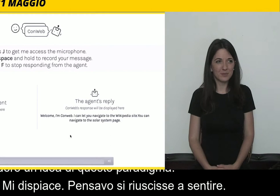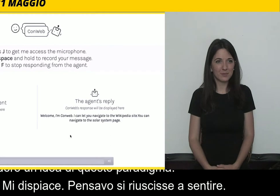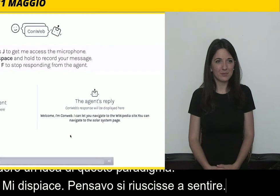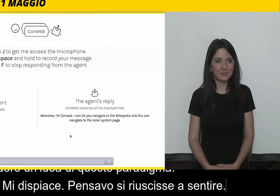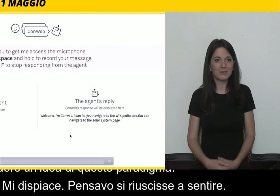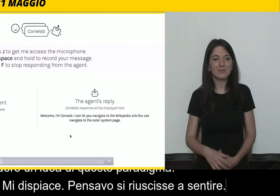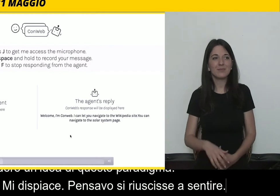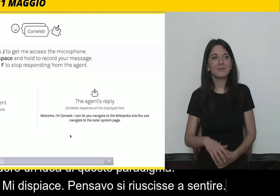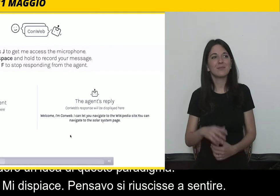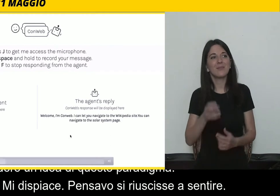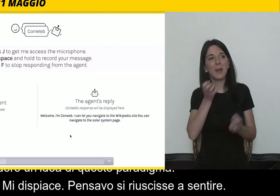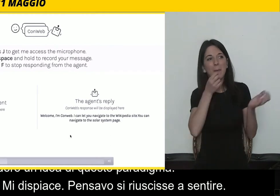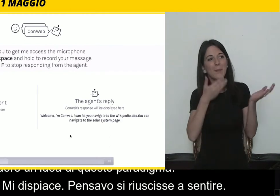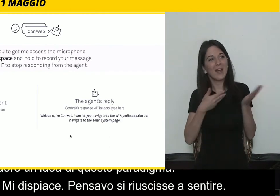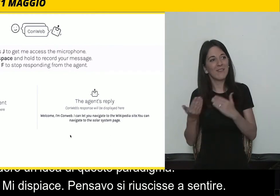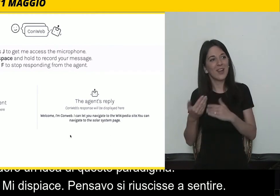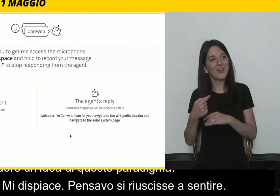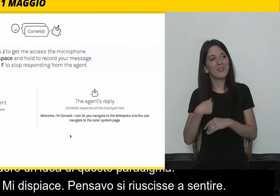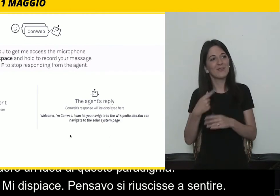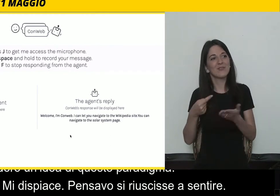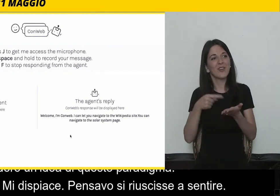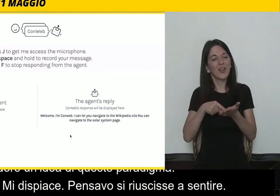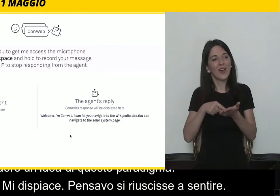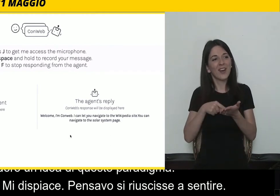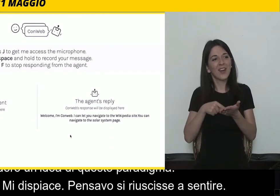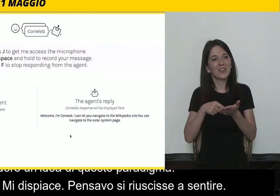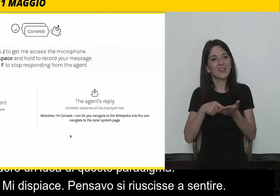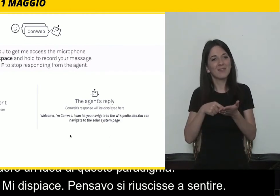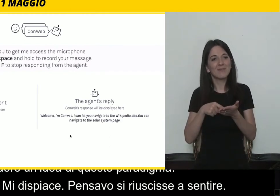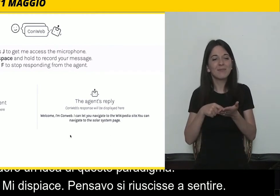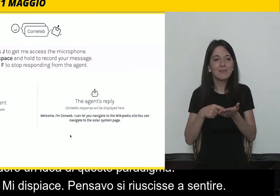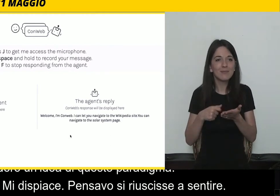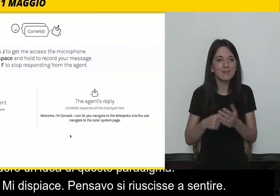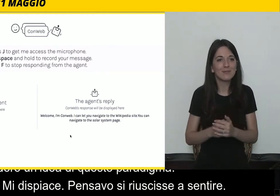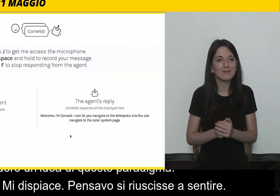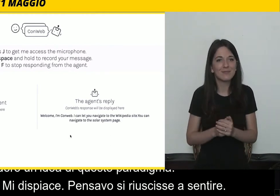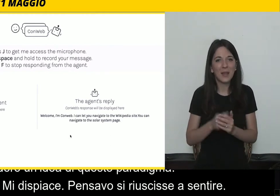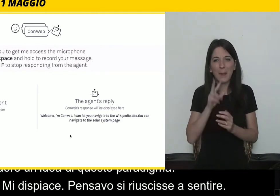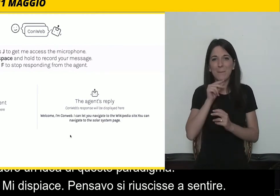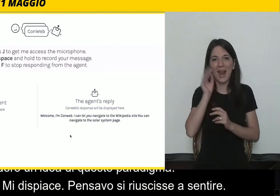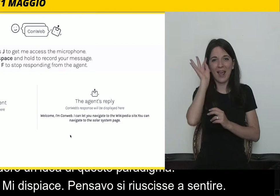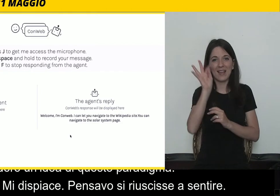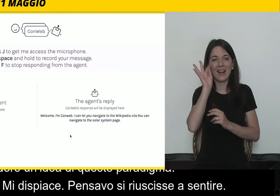Benvenuti, sono Conweb. Posso lasciarvi navigare al sito Wikipedia. Puoi navigare alla pagina del solar.